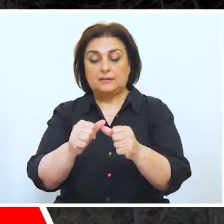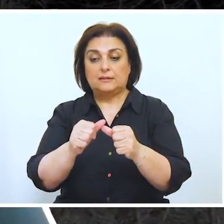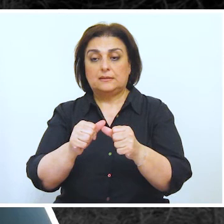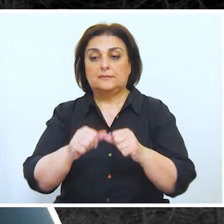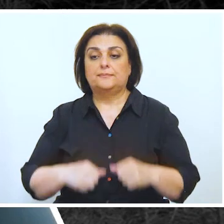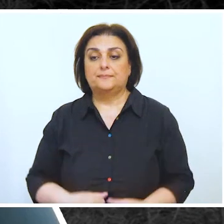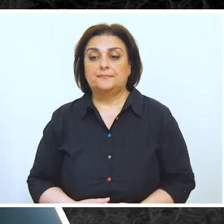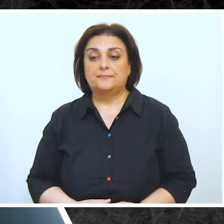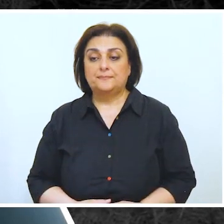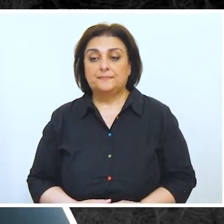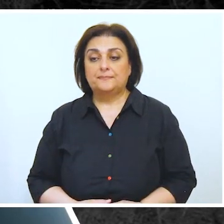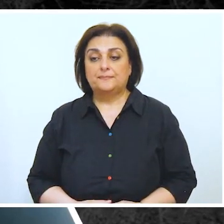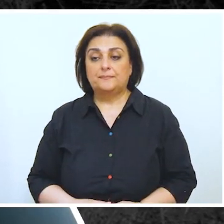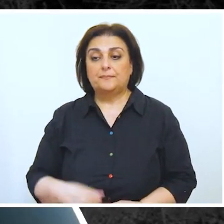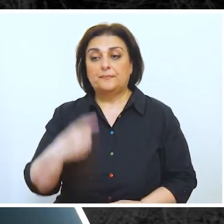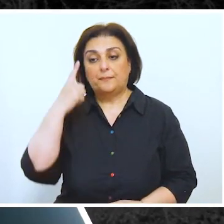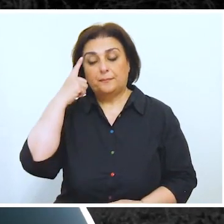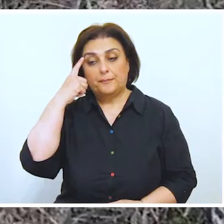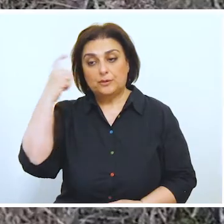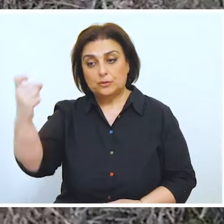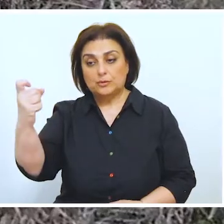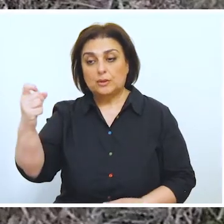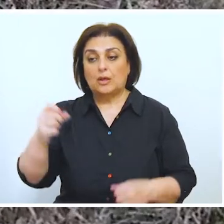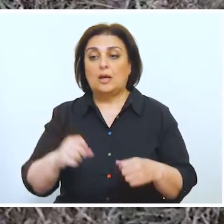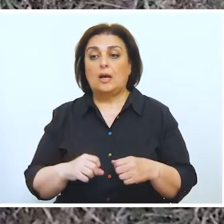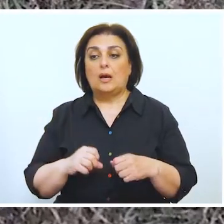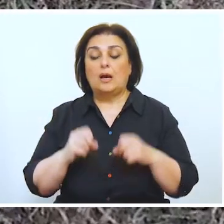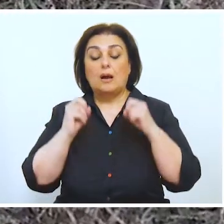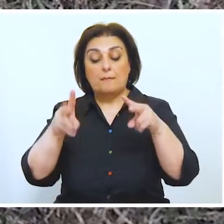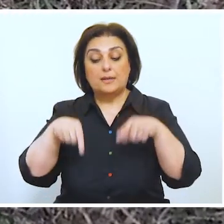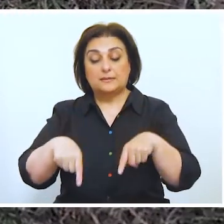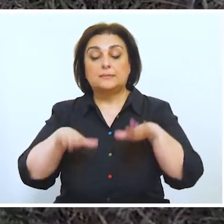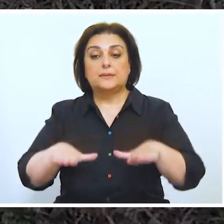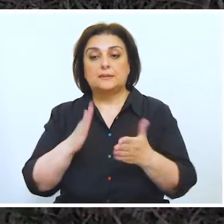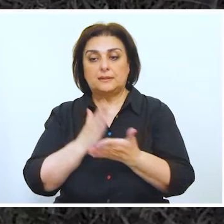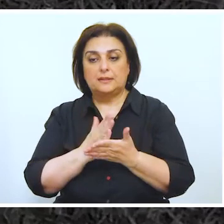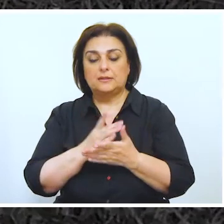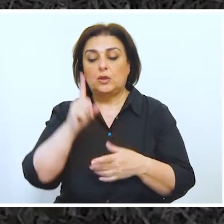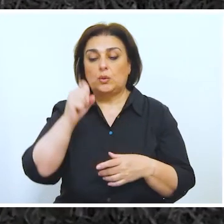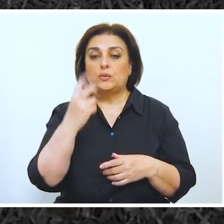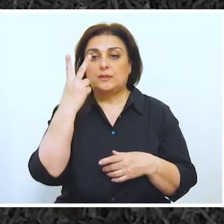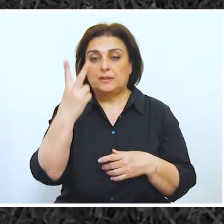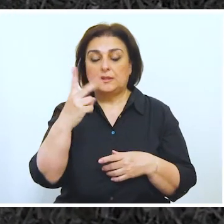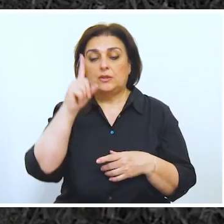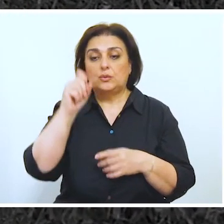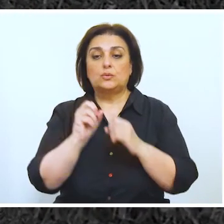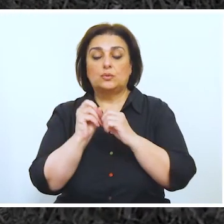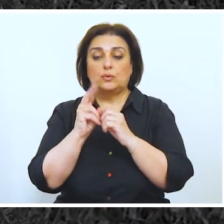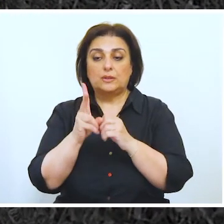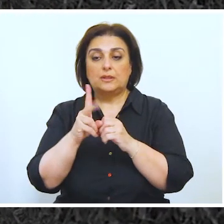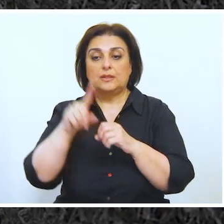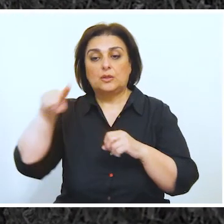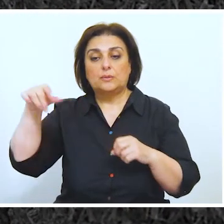əlaltı vasitələrlə işarəliyin. Digərlərini təhlükə barədə xəbərdar edin. 102 və 112